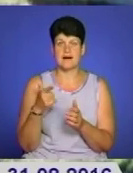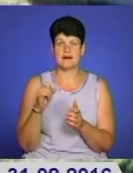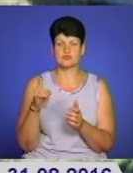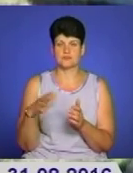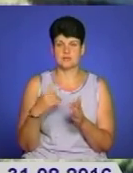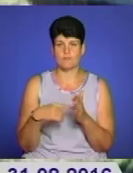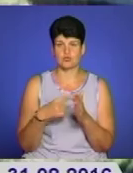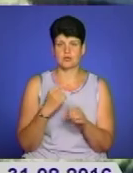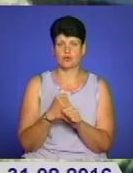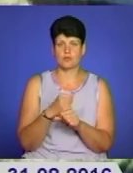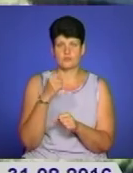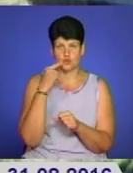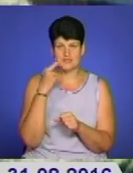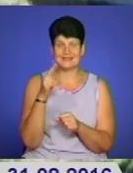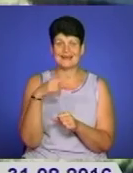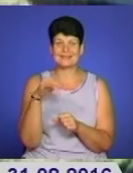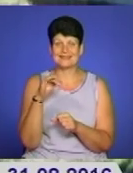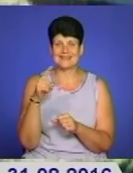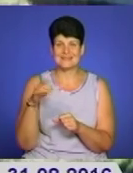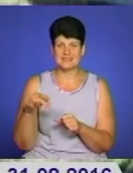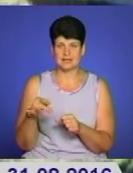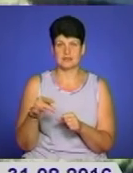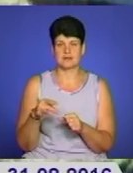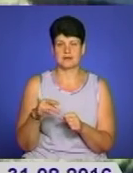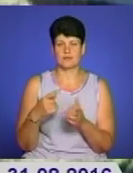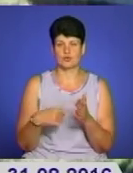виробляються в Росії, на дизельний мотор. Я кажу, не будемо годувати ворога.